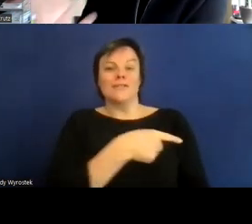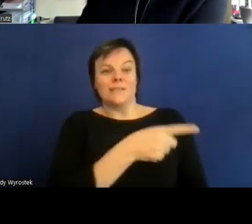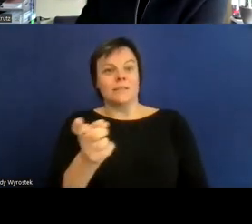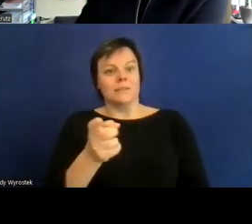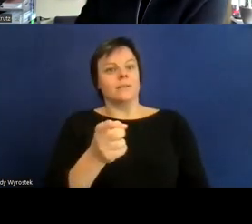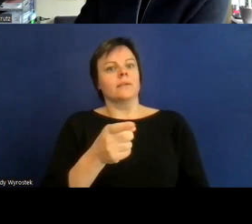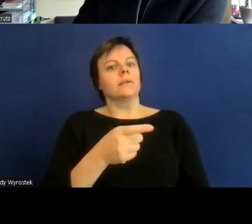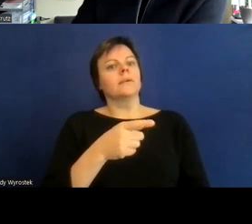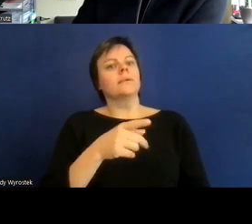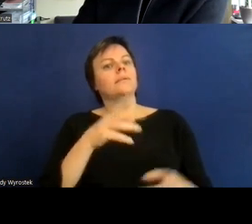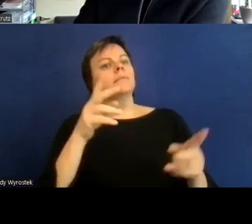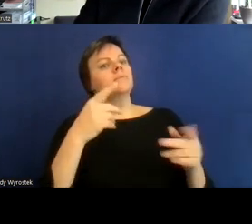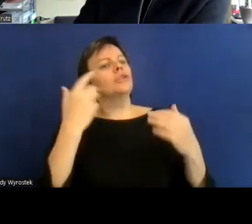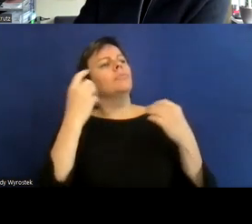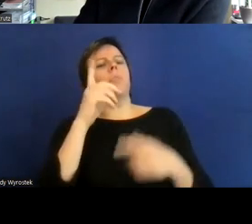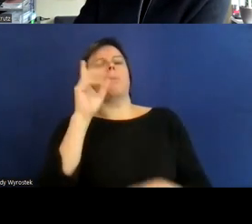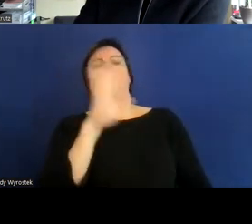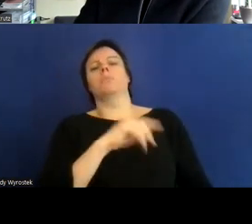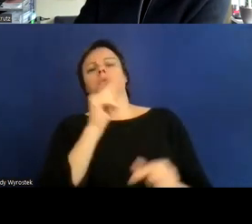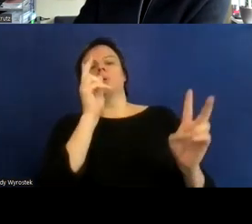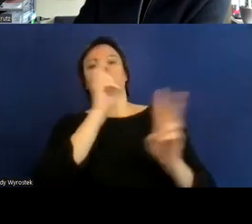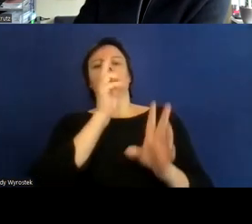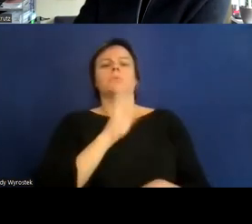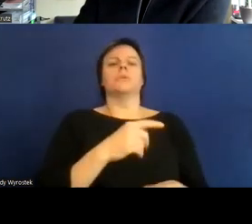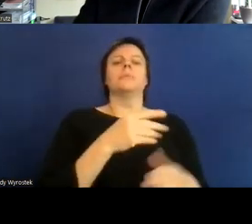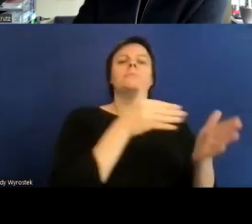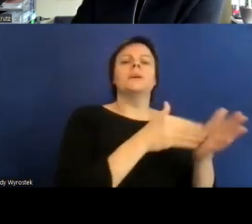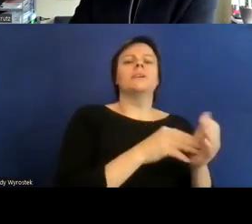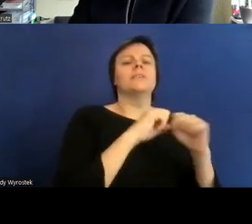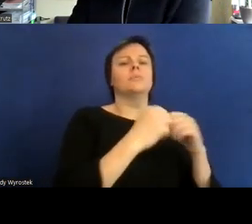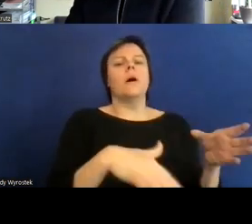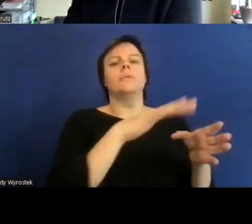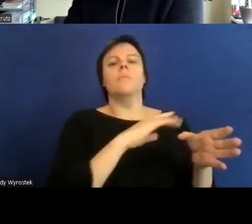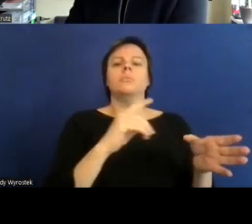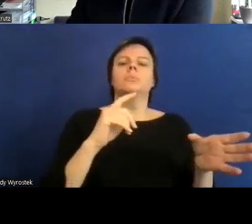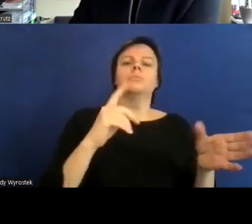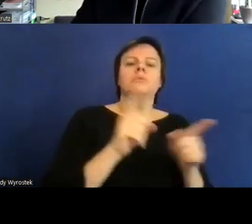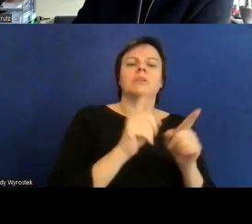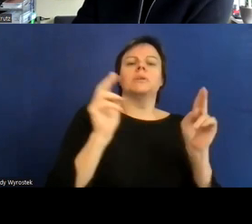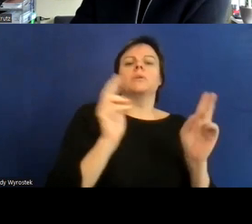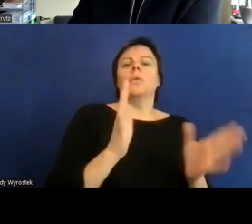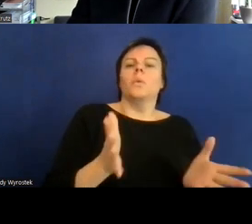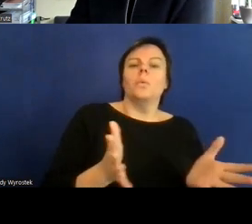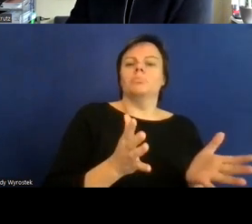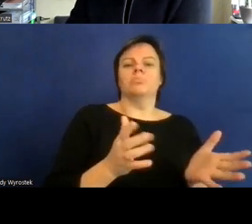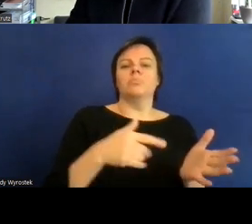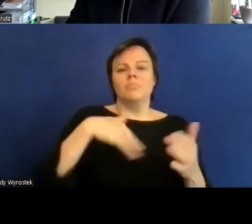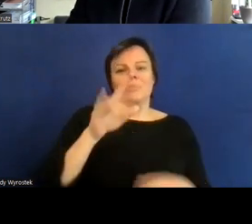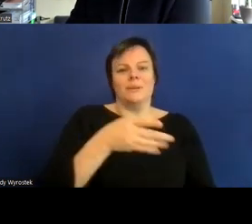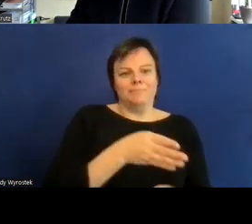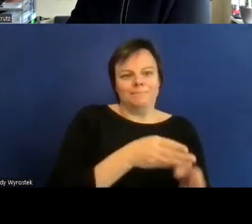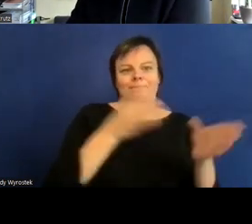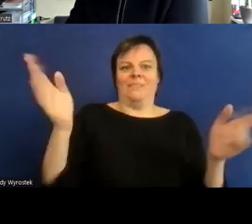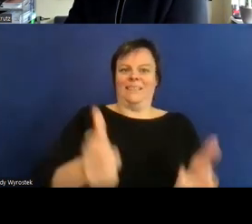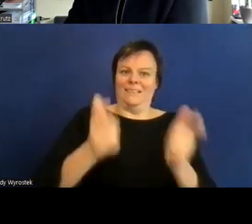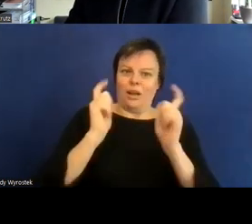sozusagen einen größeren Teil der Gesellschaft zu erreichen die UN-Behindertenrechtskonvention ist wirklich als ein